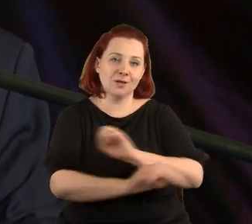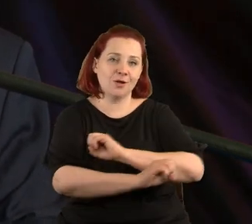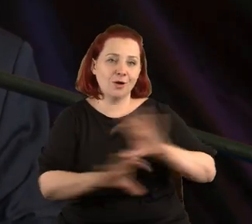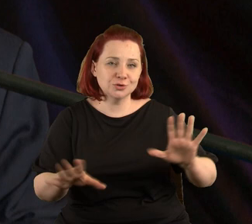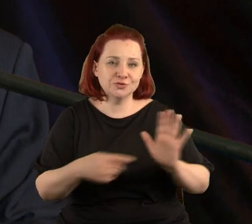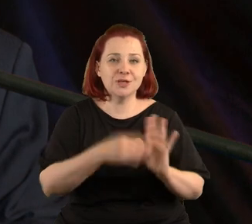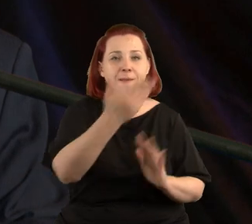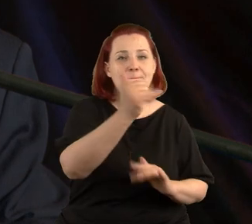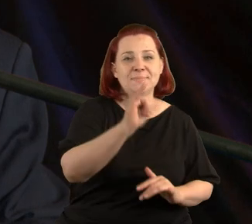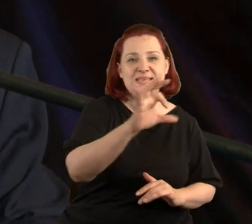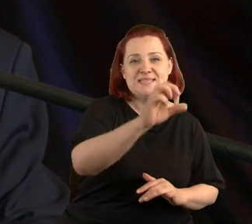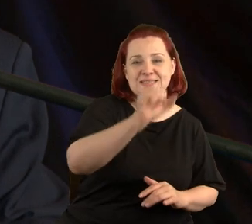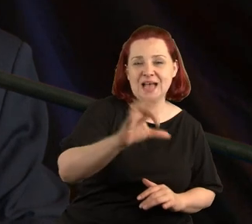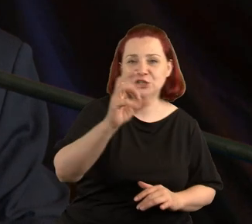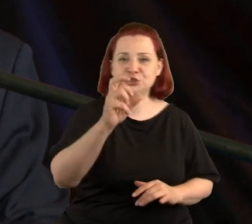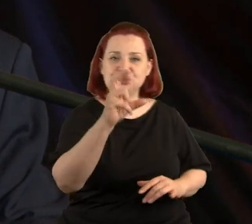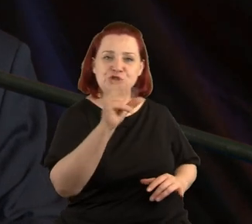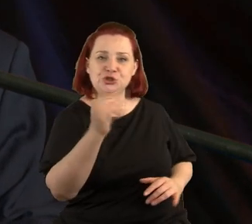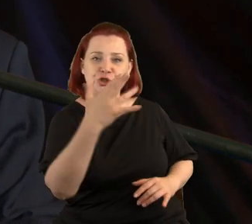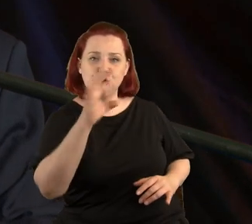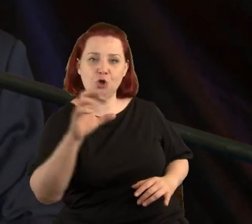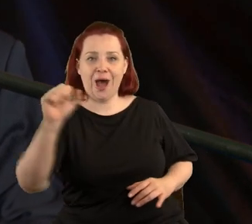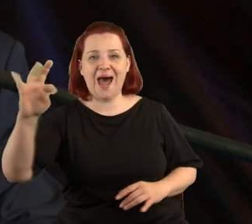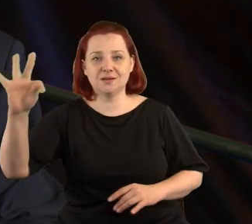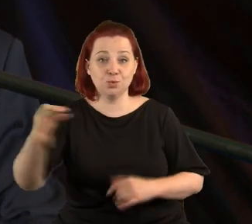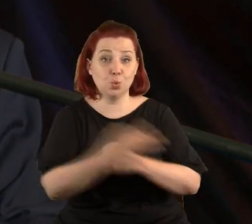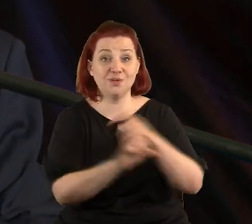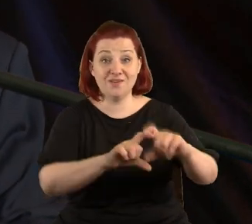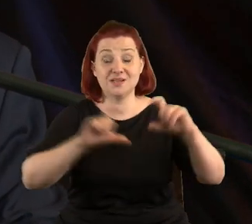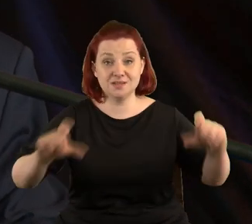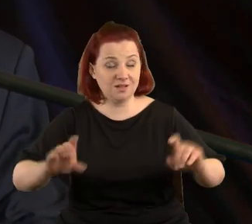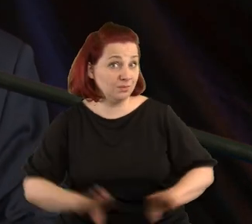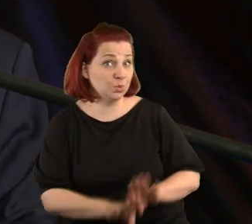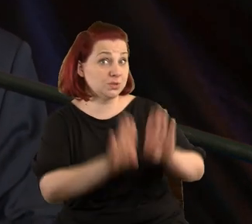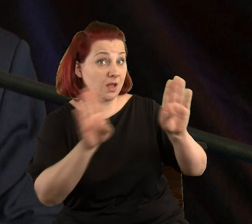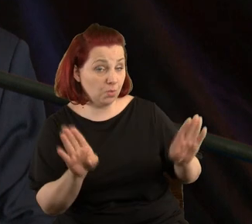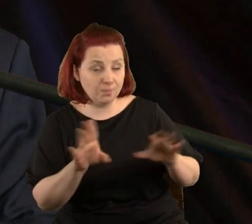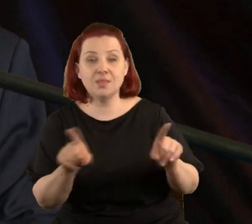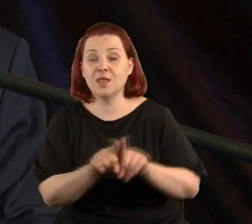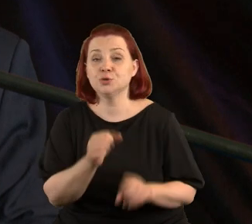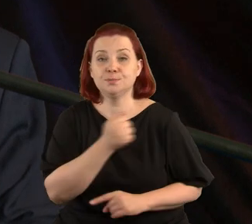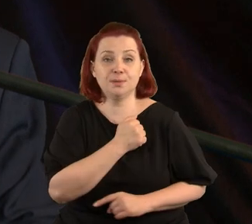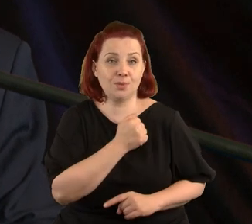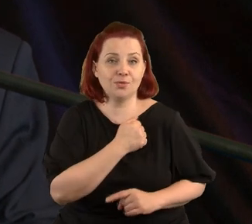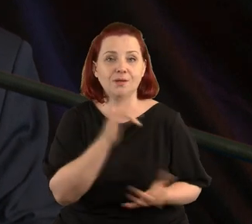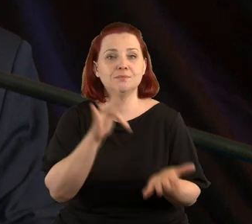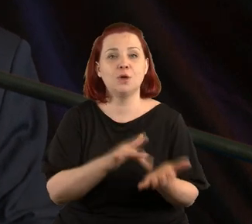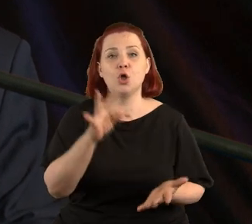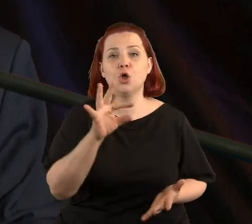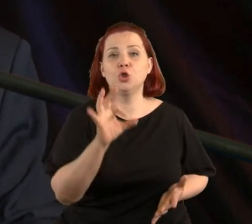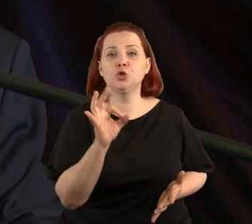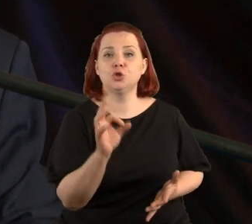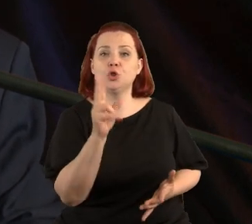Shino Art, Uniwersytet, Muzeum i Biblioteka w Tokio,